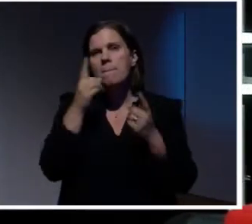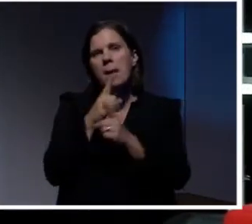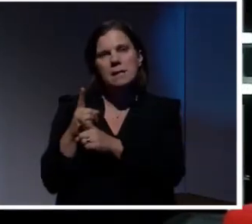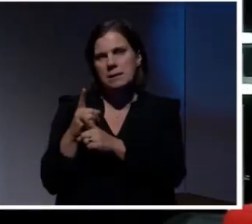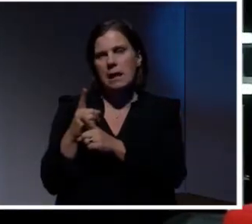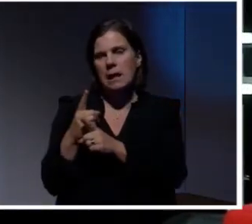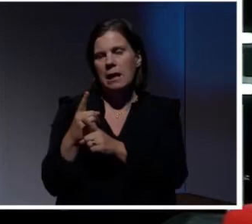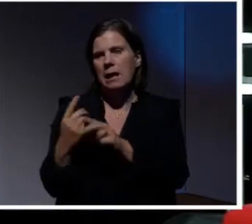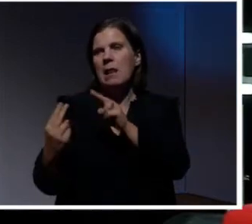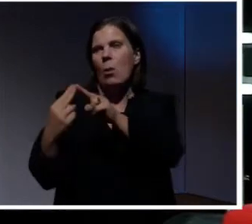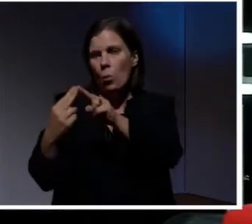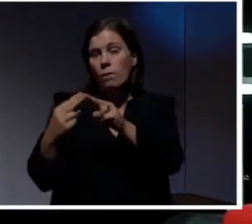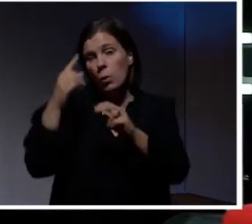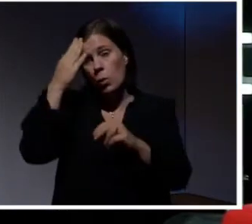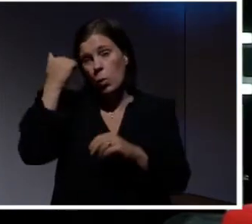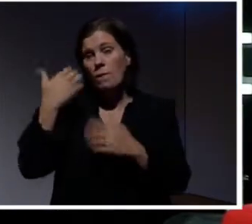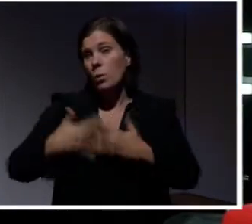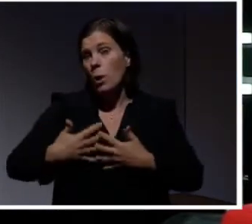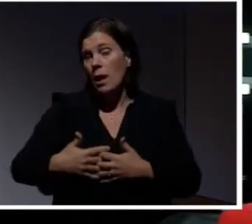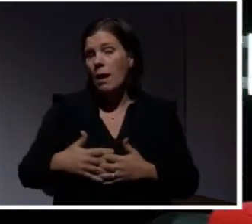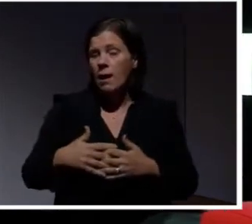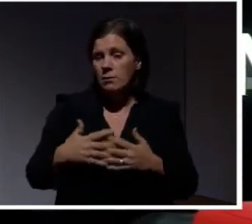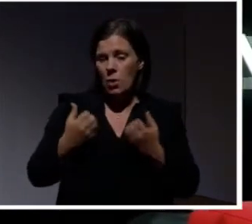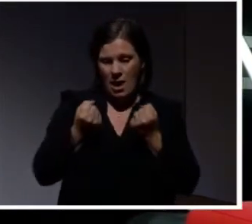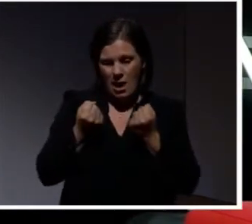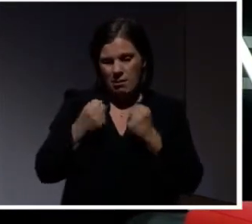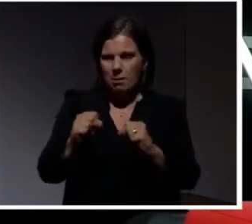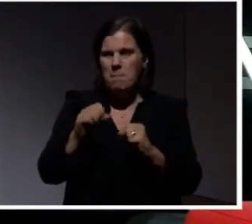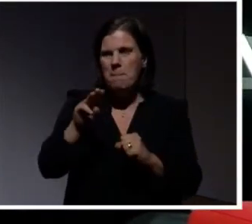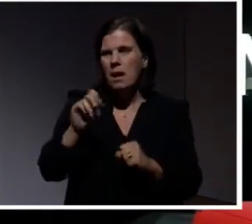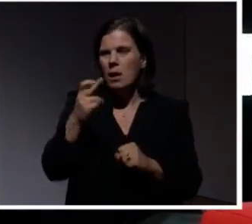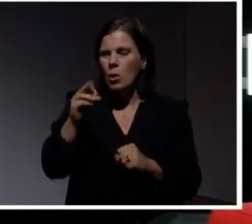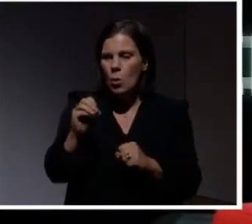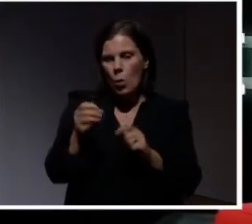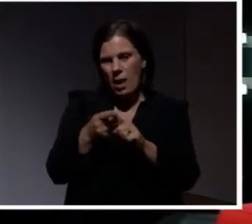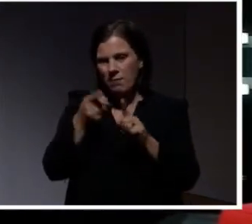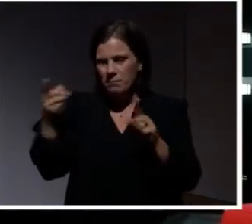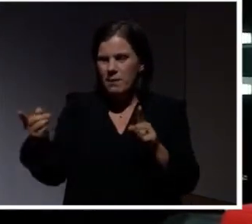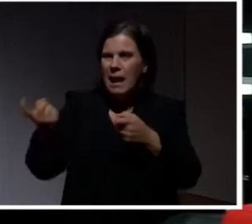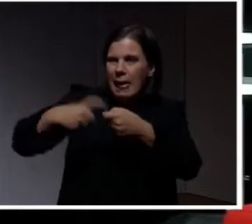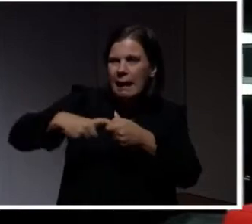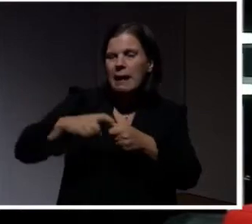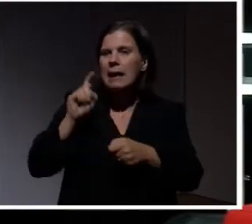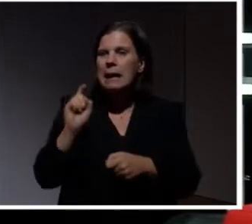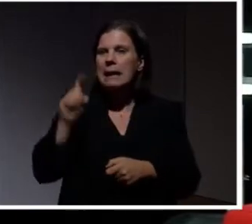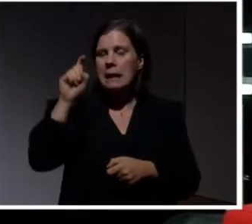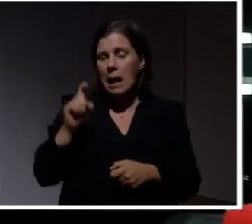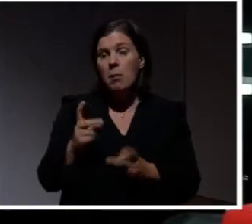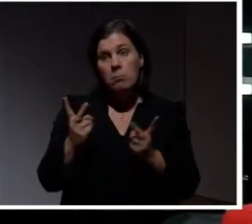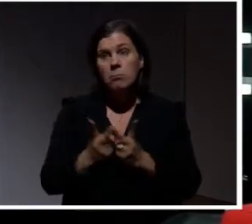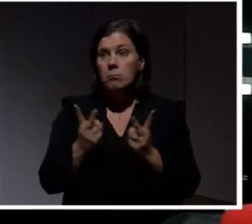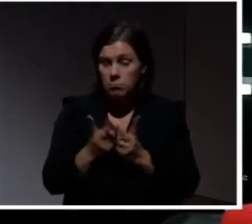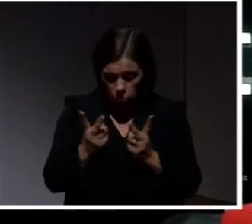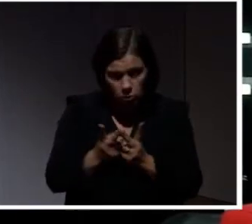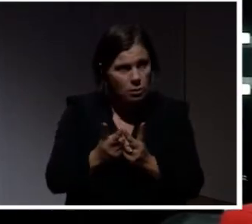interaktion för att det ska fungera. Till exempel aktivera ett makro. Öppna en fil. Klicka på en länk eller vad det nu är för någonting. Och det här betyder